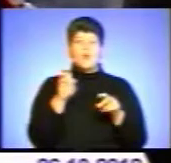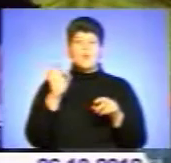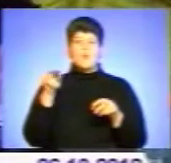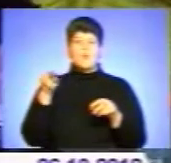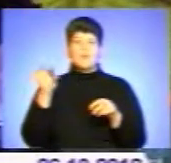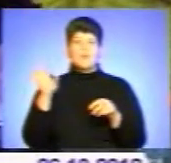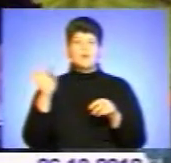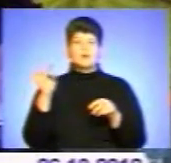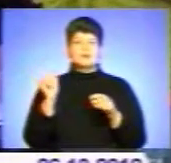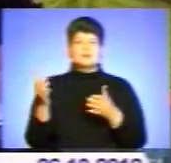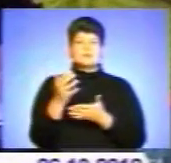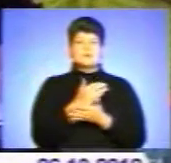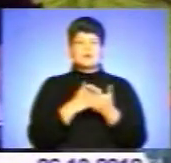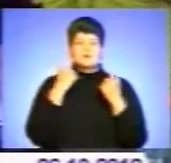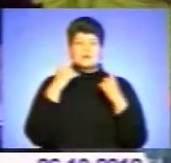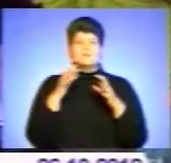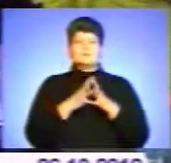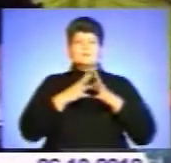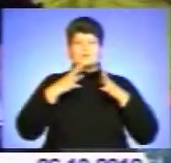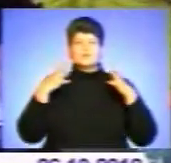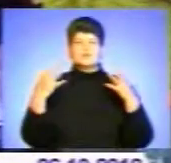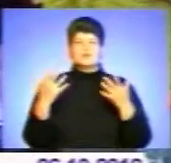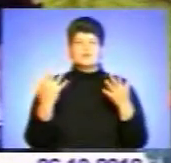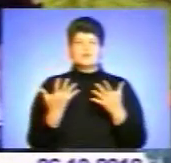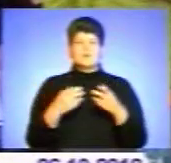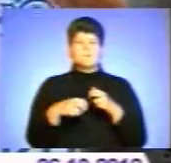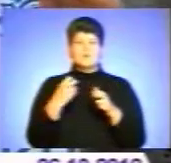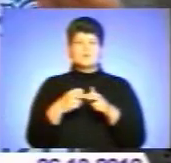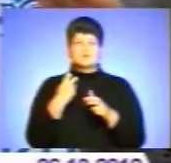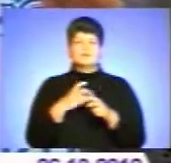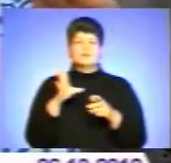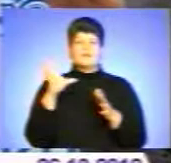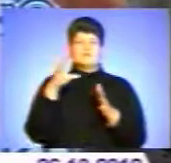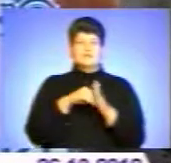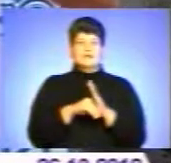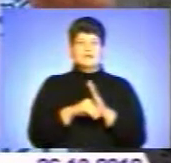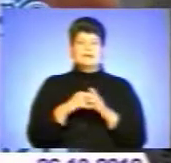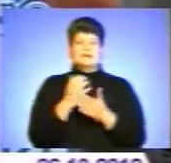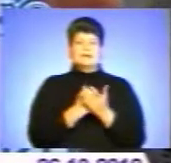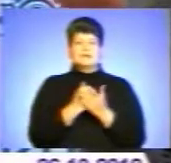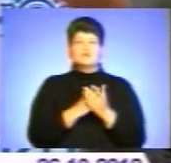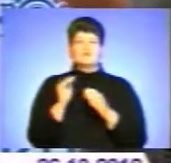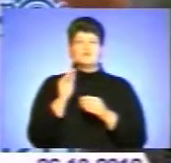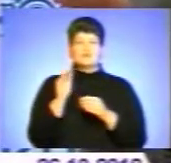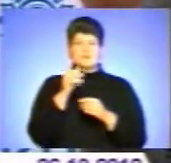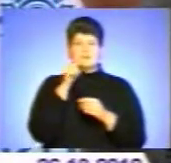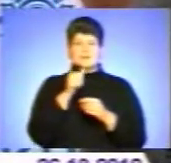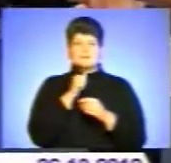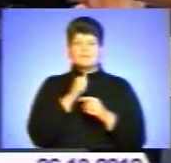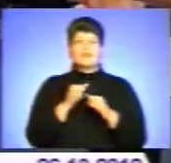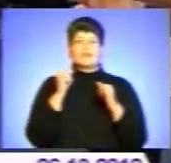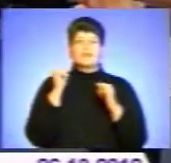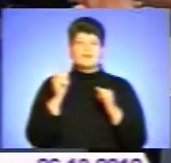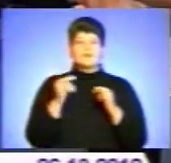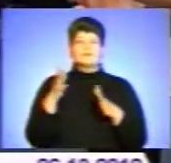інформації щодо найбільш поширених порушень, до яких вдалися кандидати і політичні партії у жовтні. Негативний рейтинг,